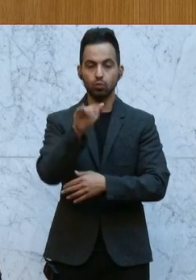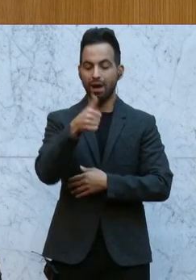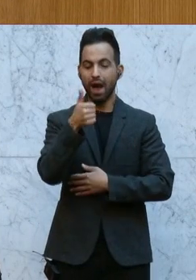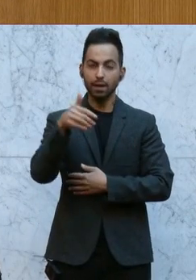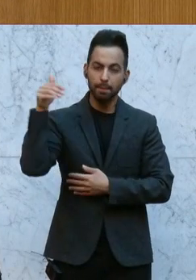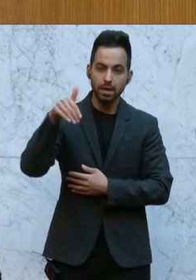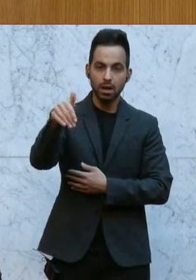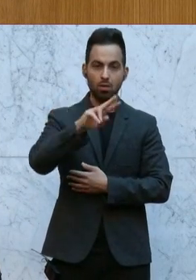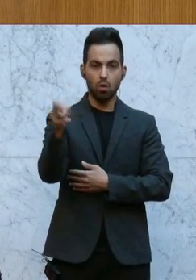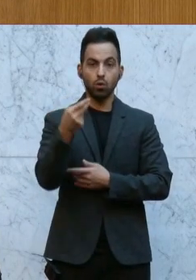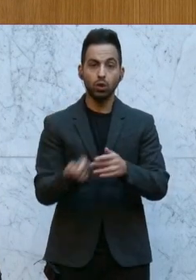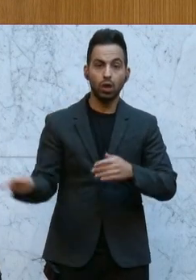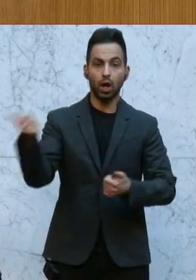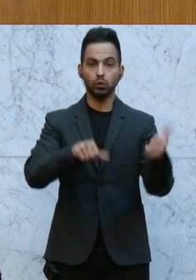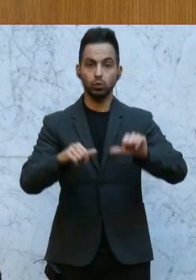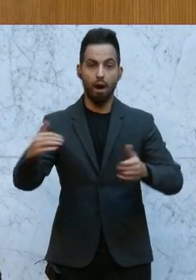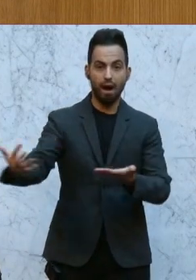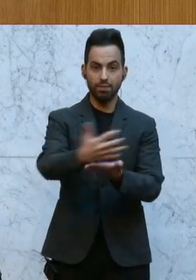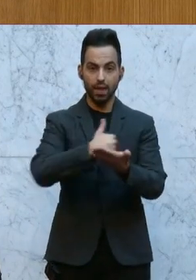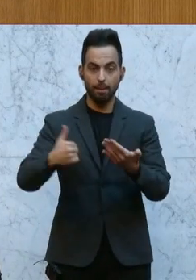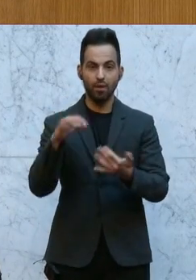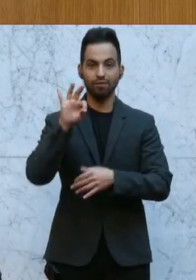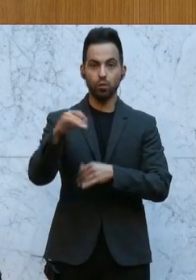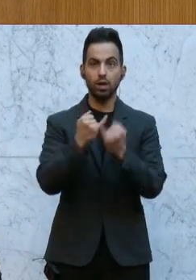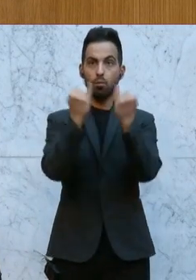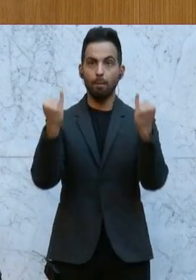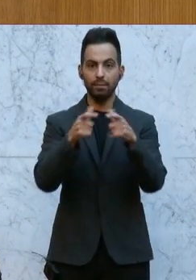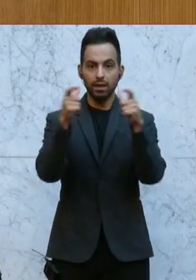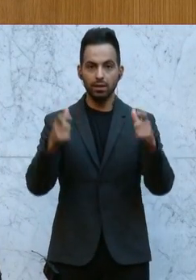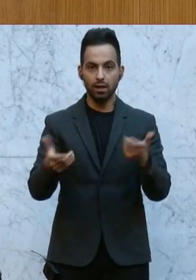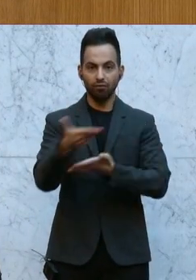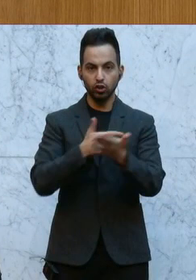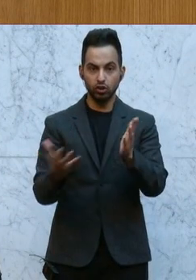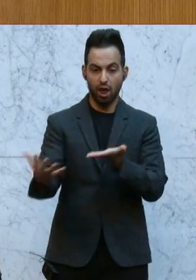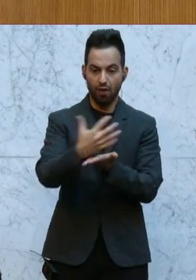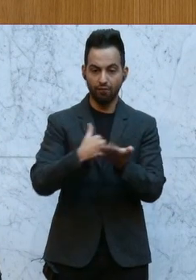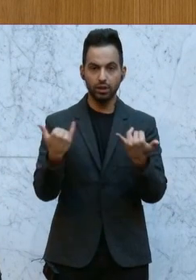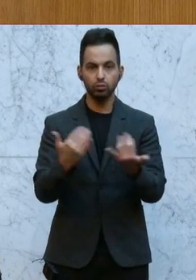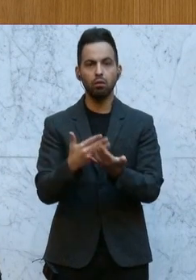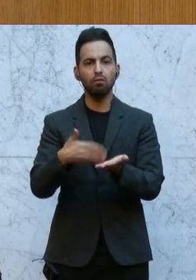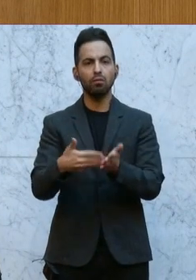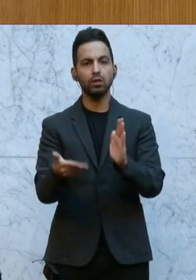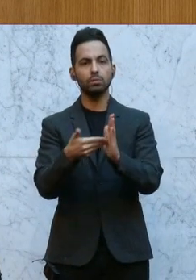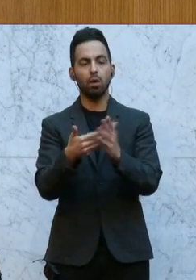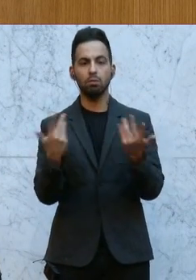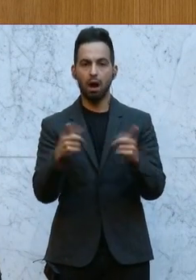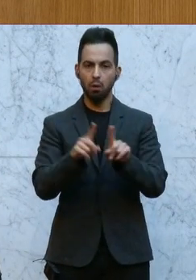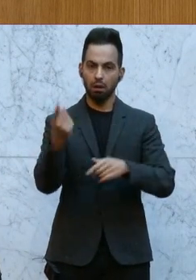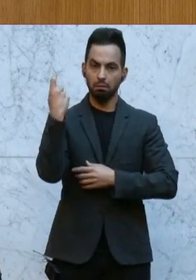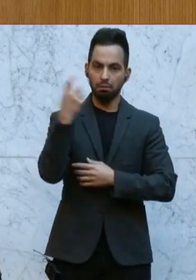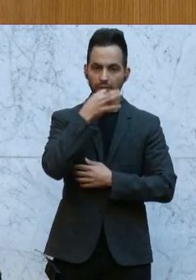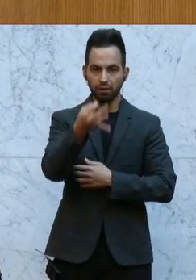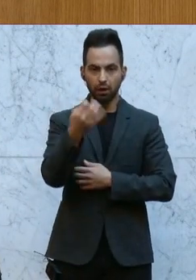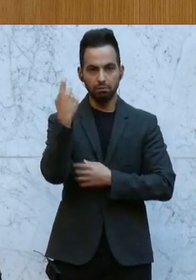Milliarde zusätzliche Einnahmen für die Immobilienwirtschaft gebracht hat, warum war das so notwendig? Dann könnte man die Frage stellen,